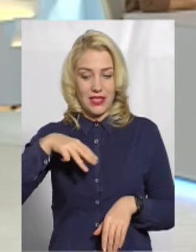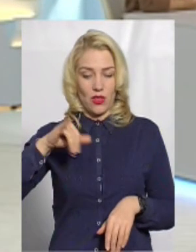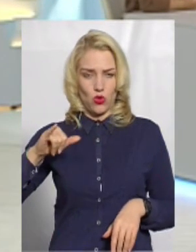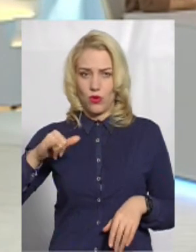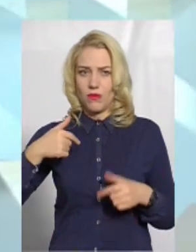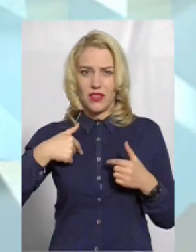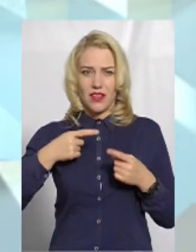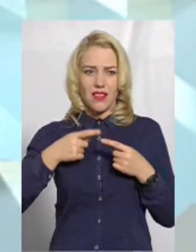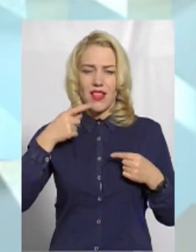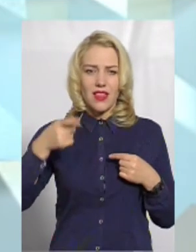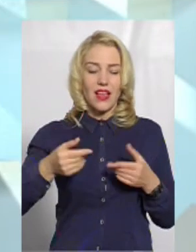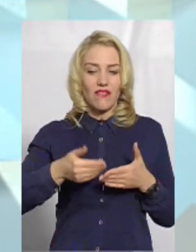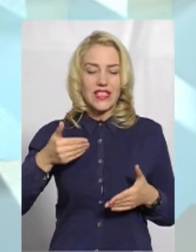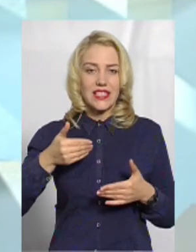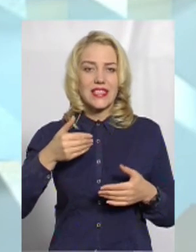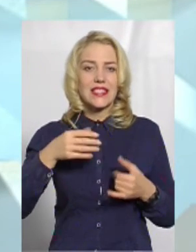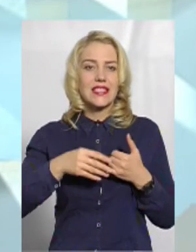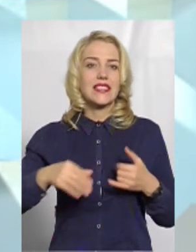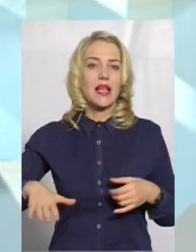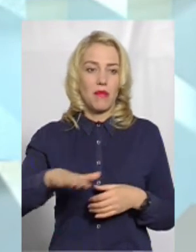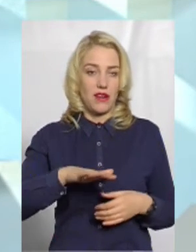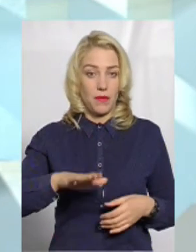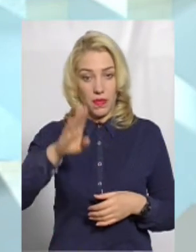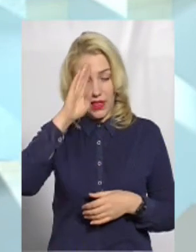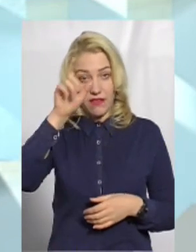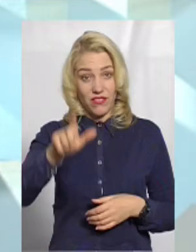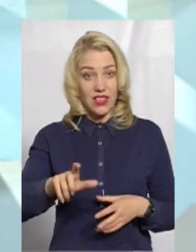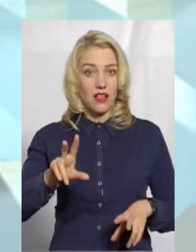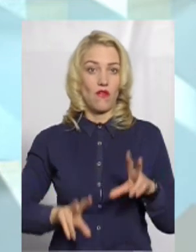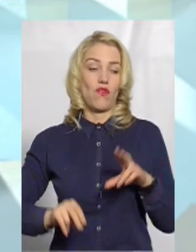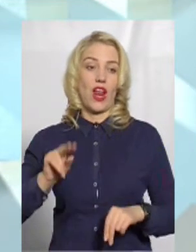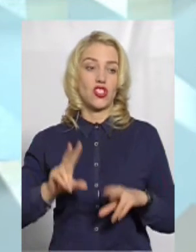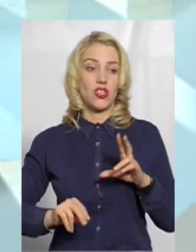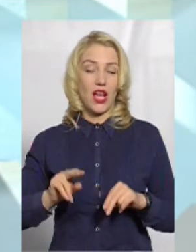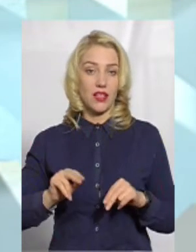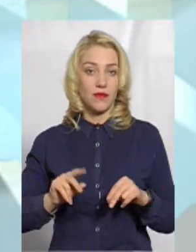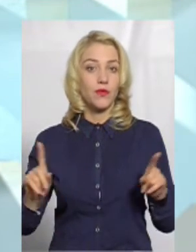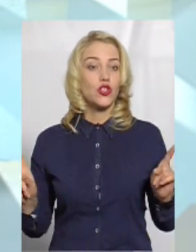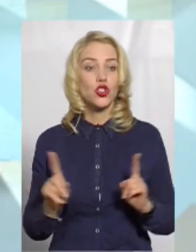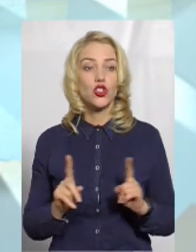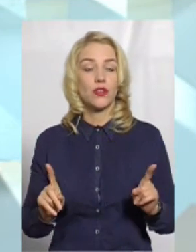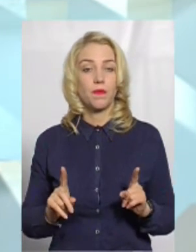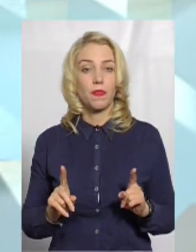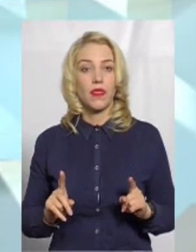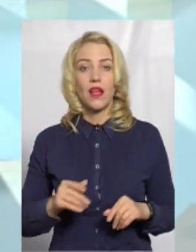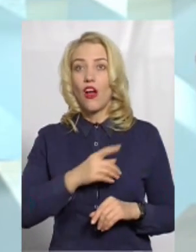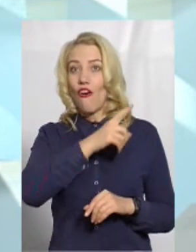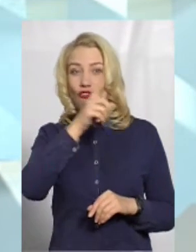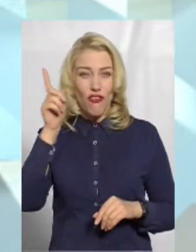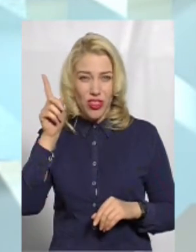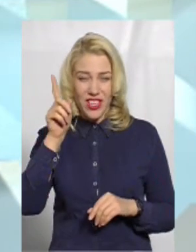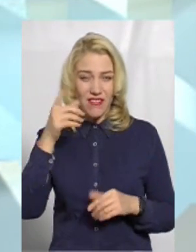далекий від землі, він вважає, що цей. Вони вже нас